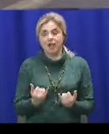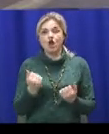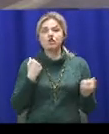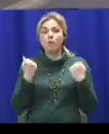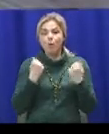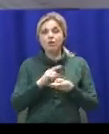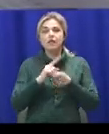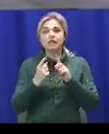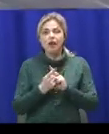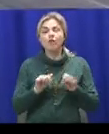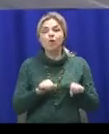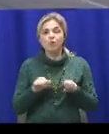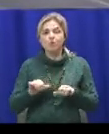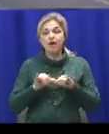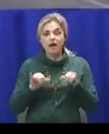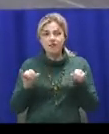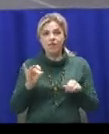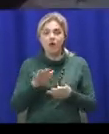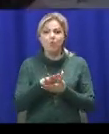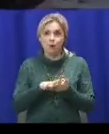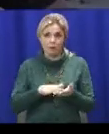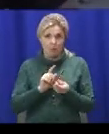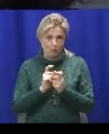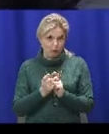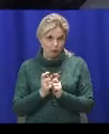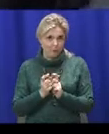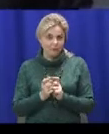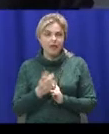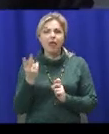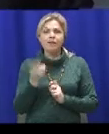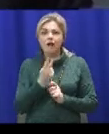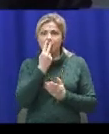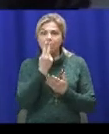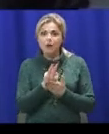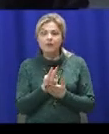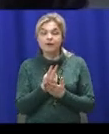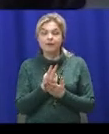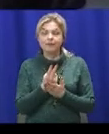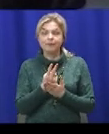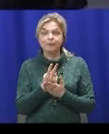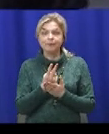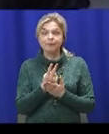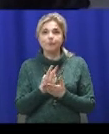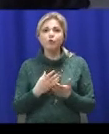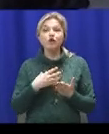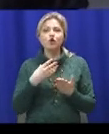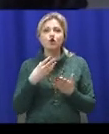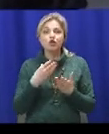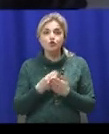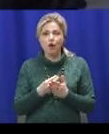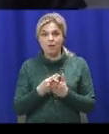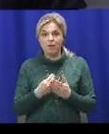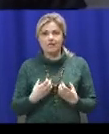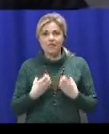хлопця можливістю розвиватися та продовжувати боротьбу. Треба подивитися, як кажуть, своїм страхам в очі,